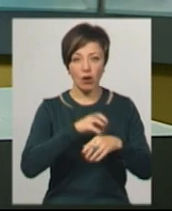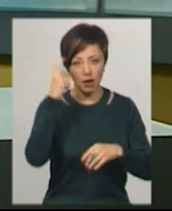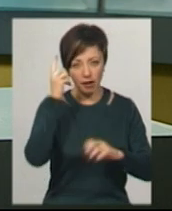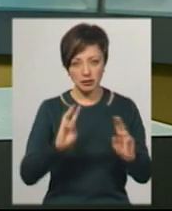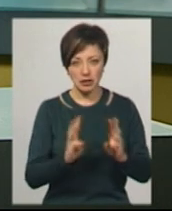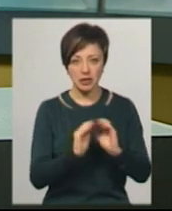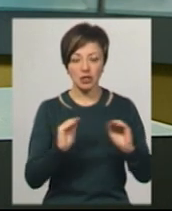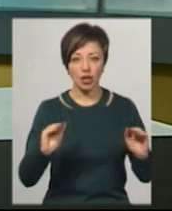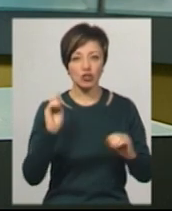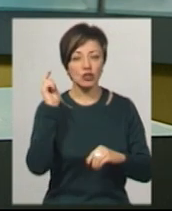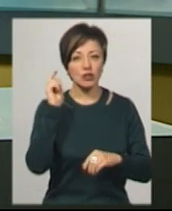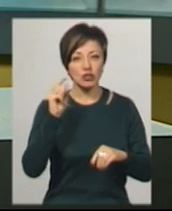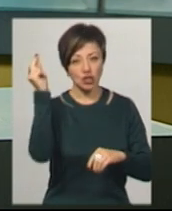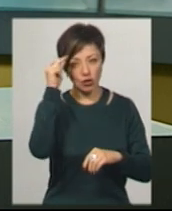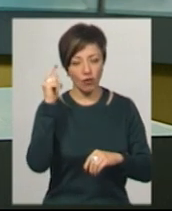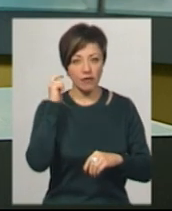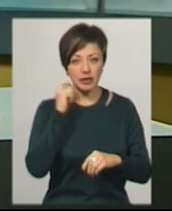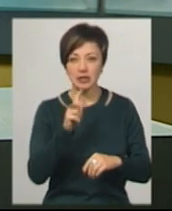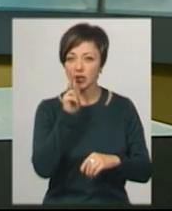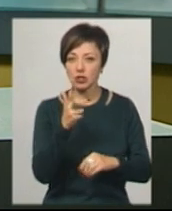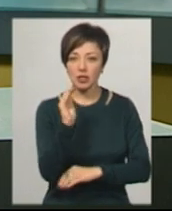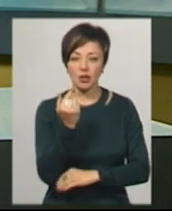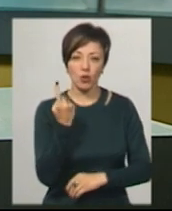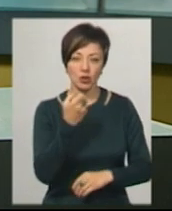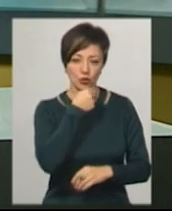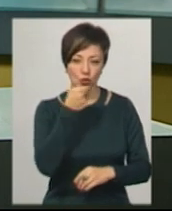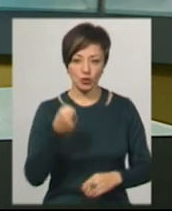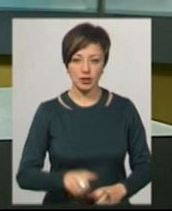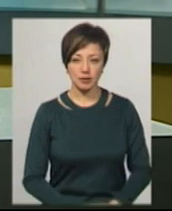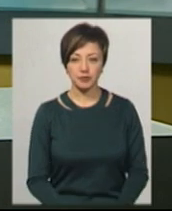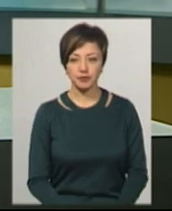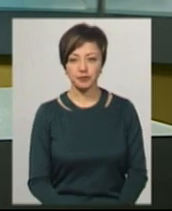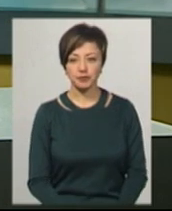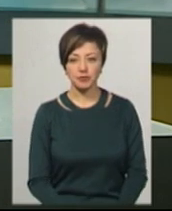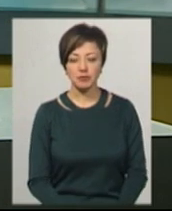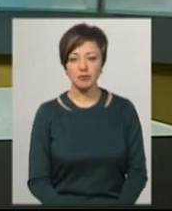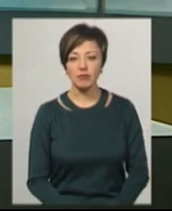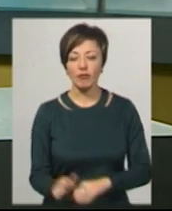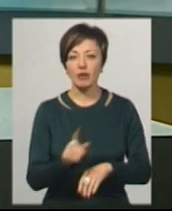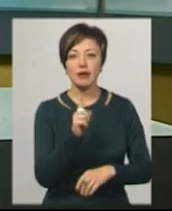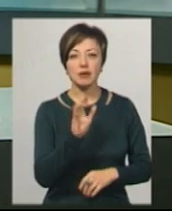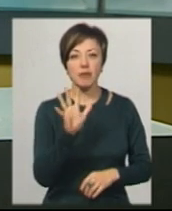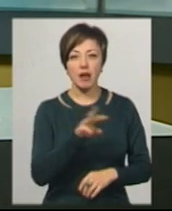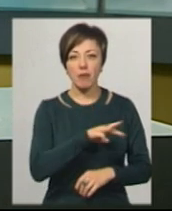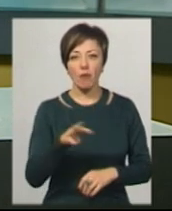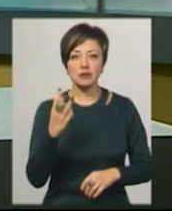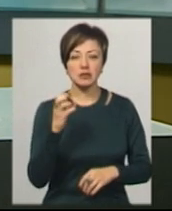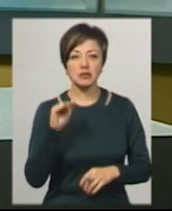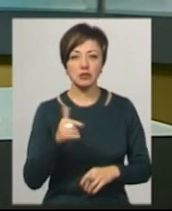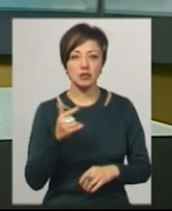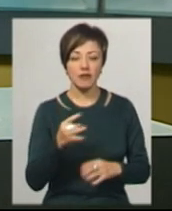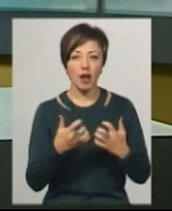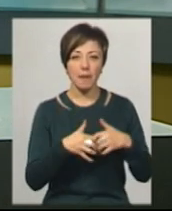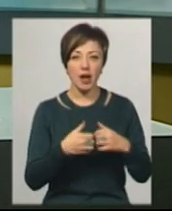шкільного віку, одна трирічна дитина та один дорослий. За 5 мільйонів 300 тисяч гривень